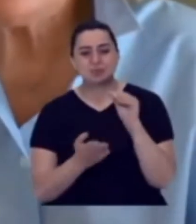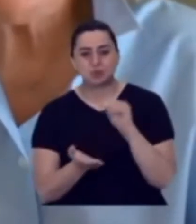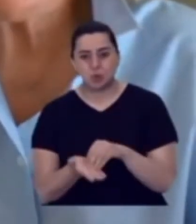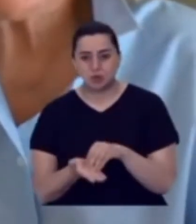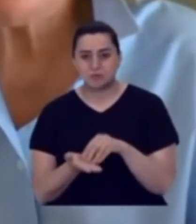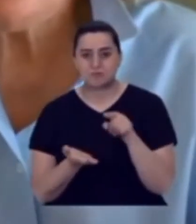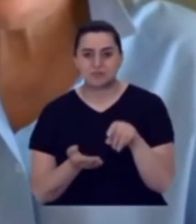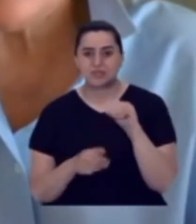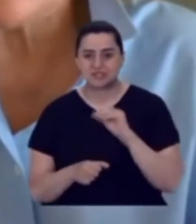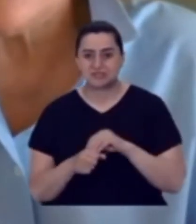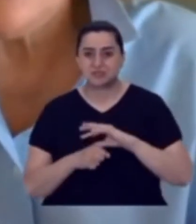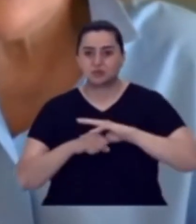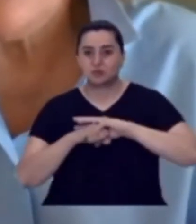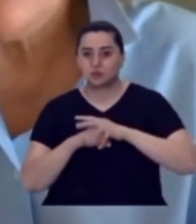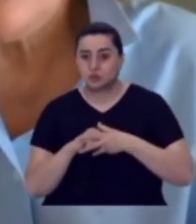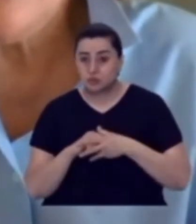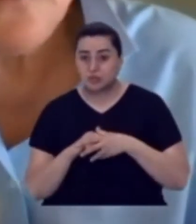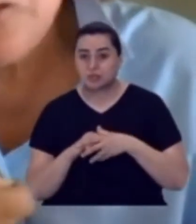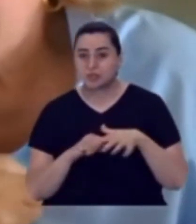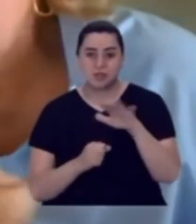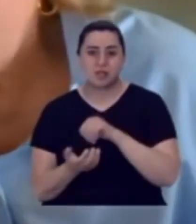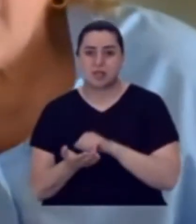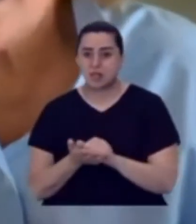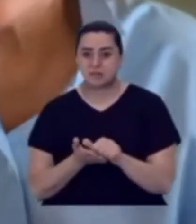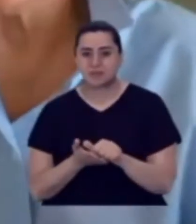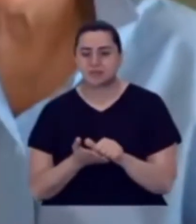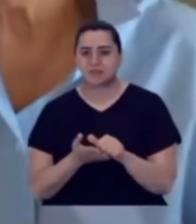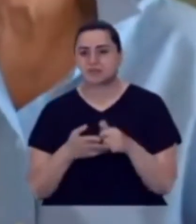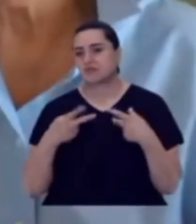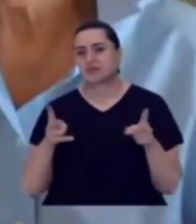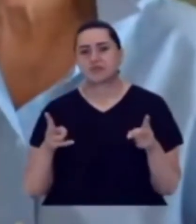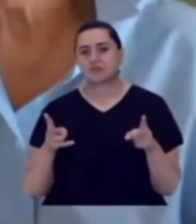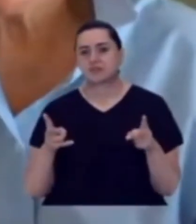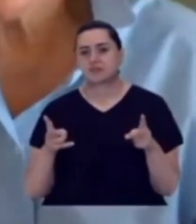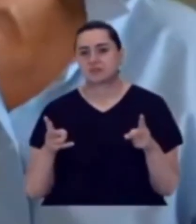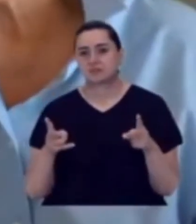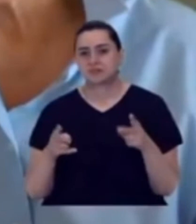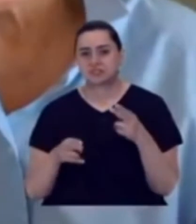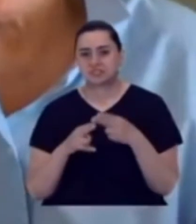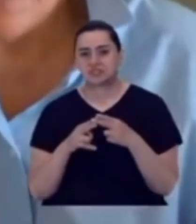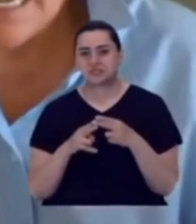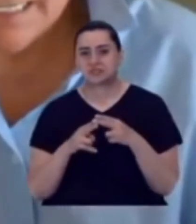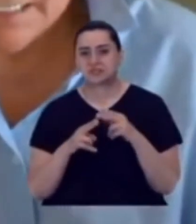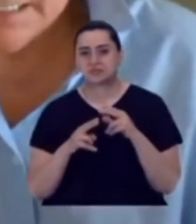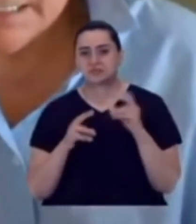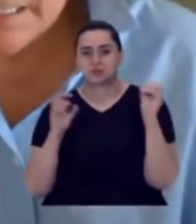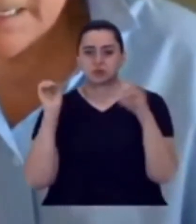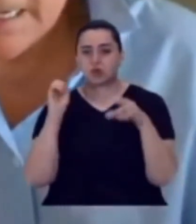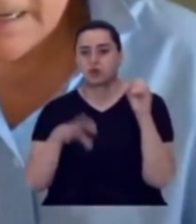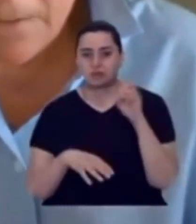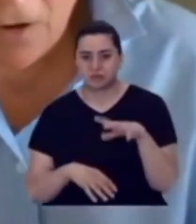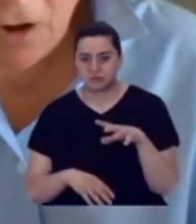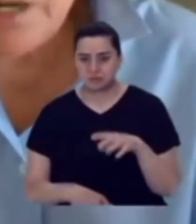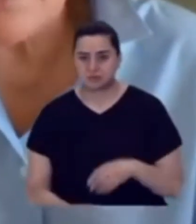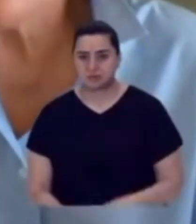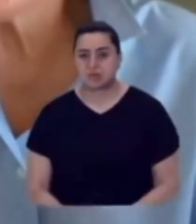Ve bunun için dünyada, dünyanın her yerinden isim günü yönderilir.